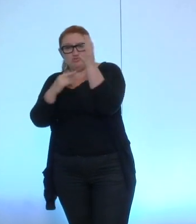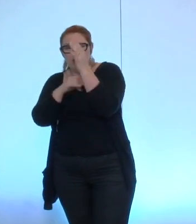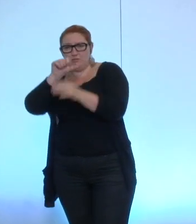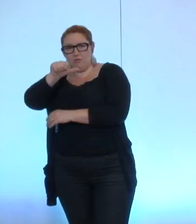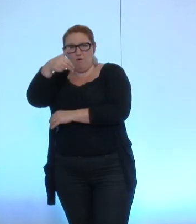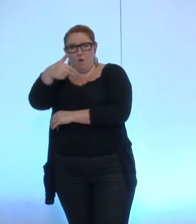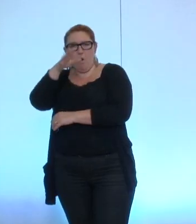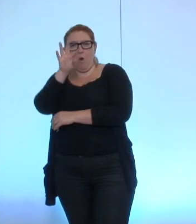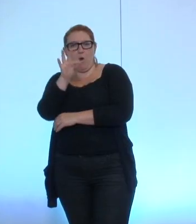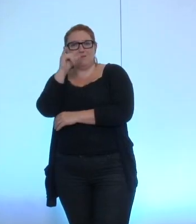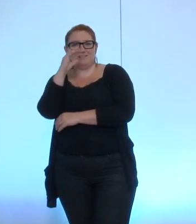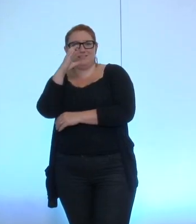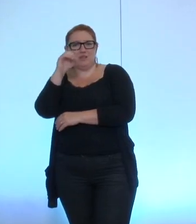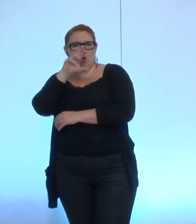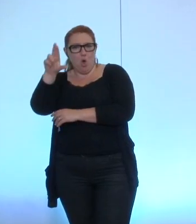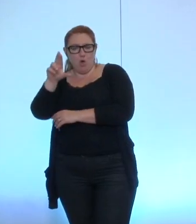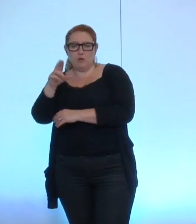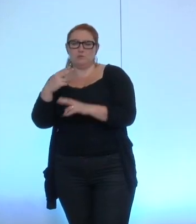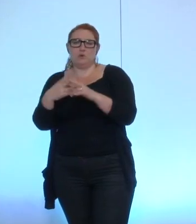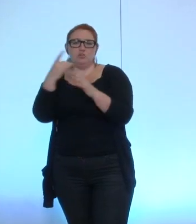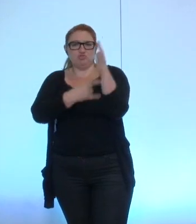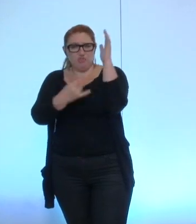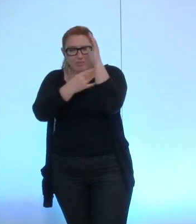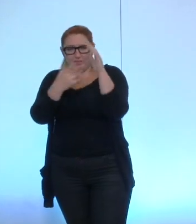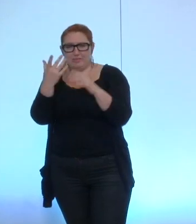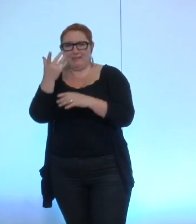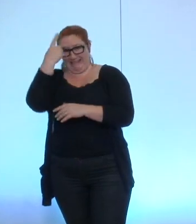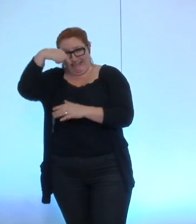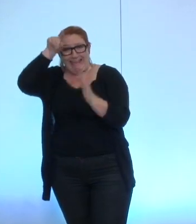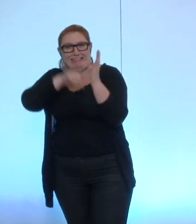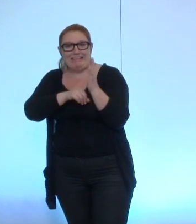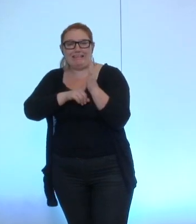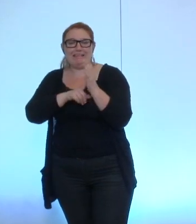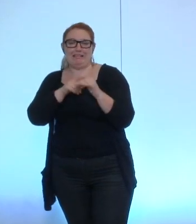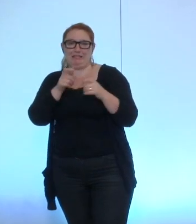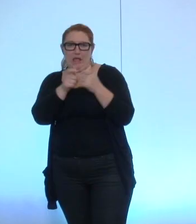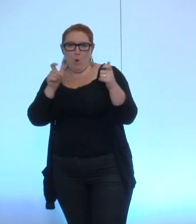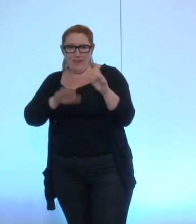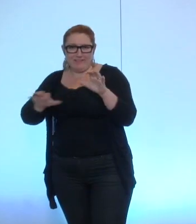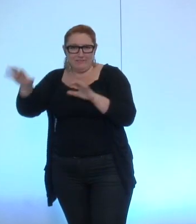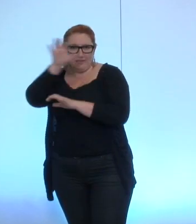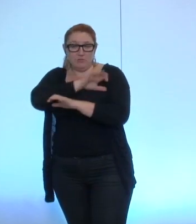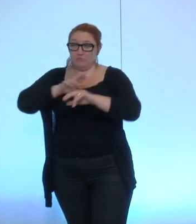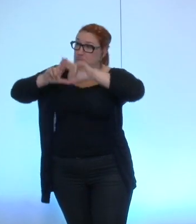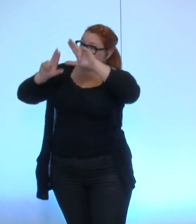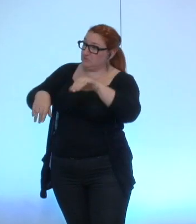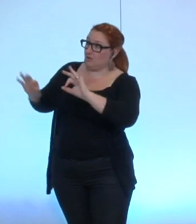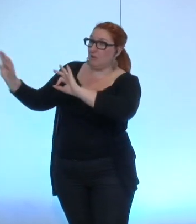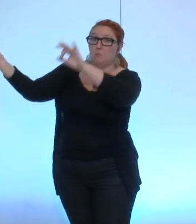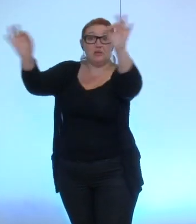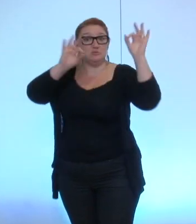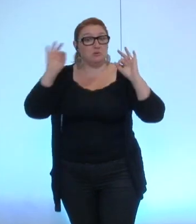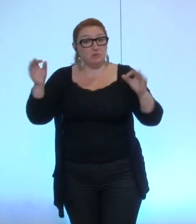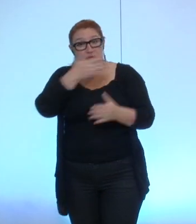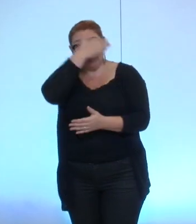qui s'appelle la charte d'éthique des collectivités territoriales personne ne l'a signée je ne sais pas si vous l